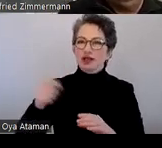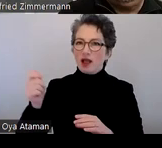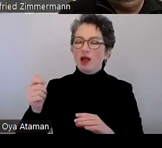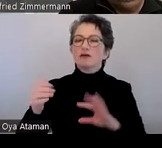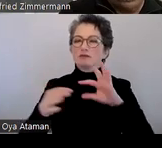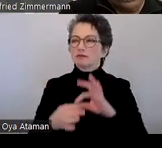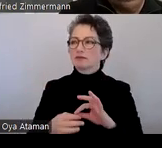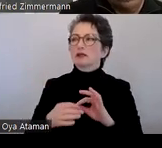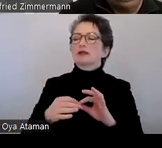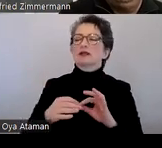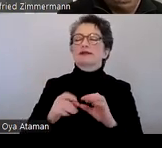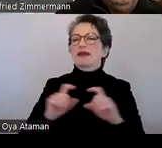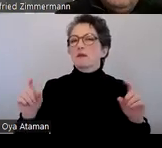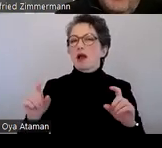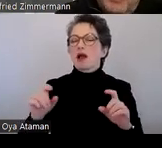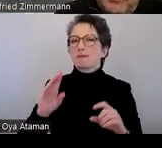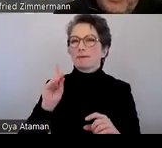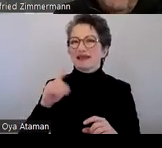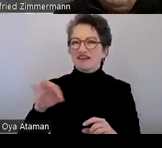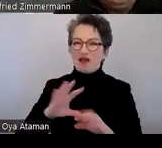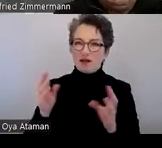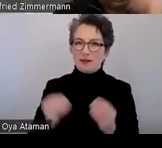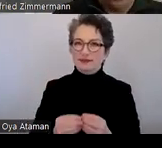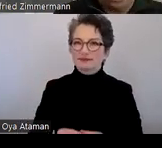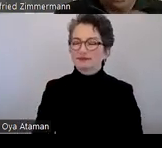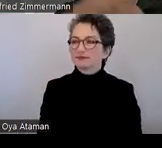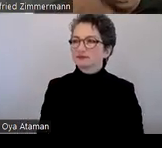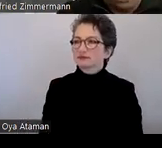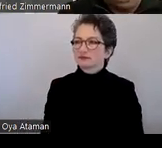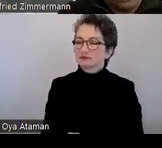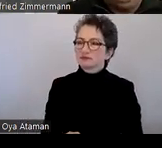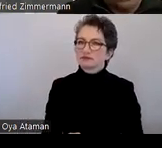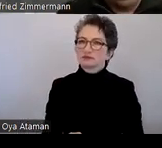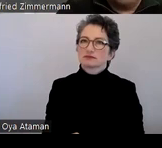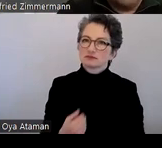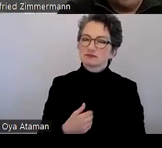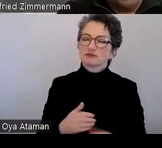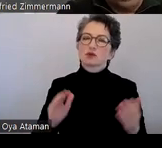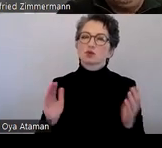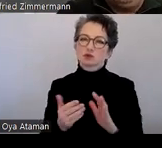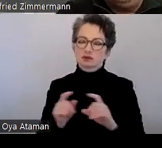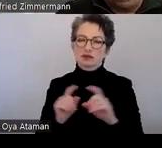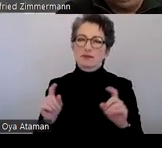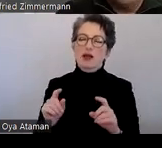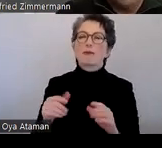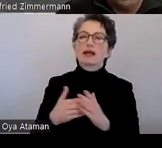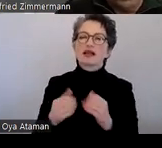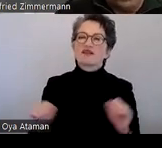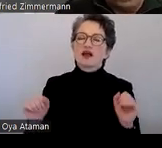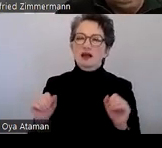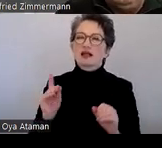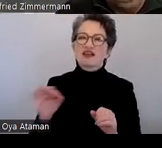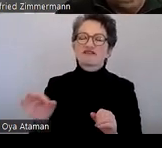reden. Ja, wie gesagt, ich werde kurz über die Merkmale von barrierefreien